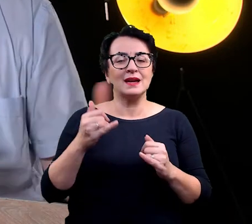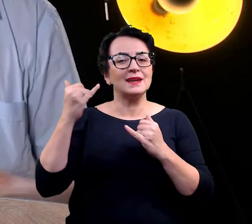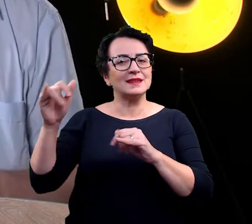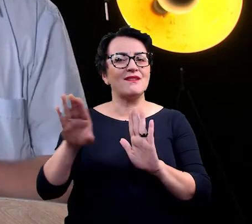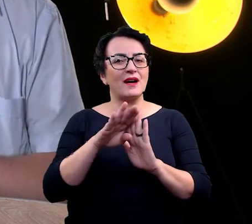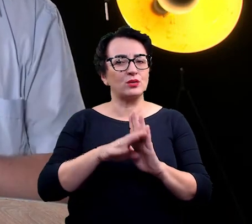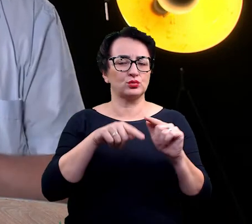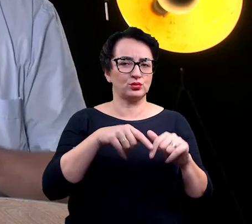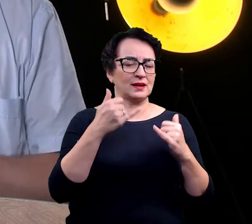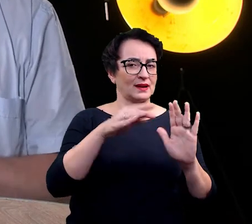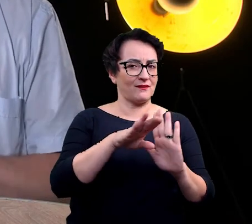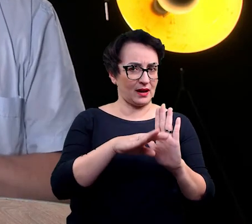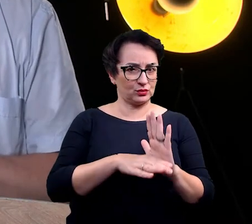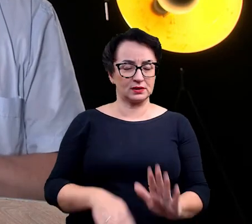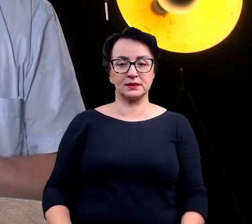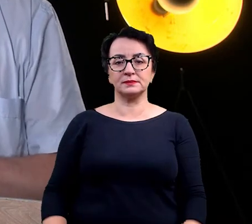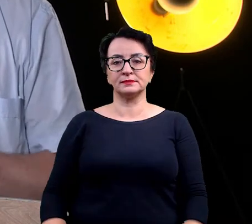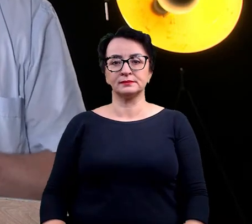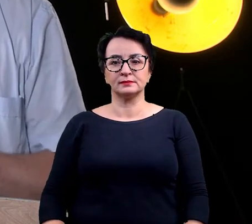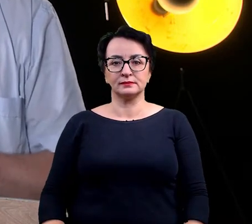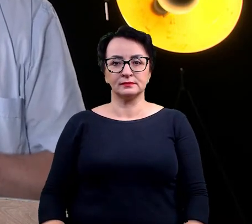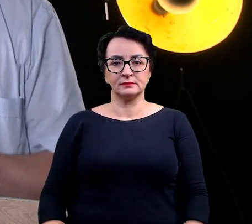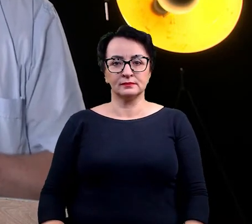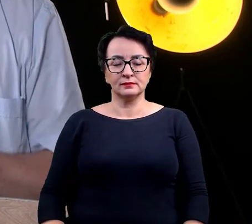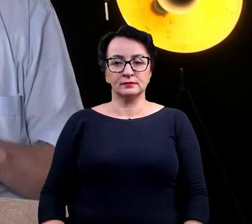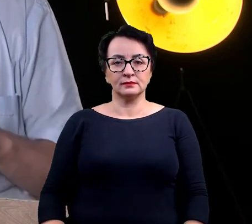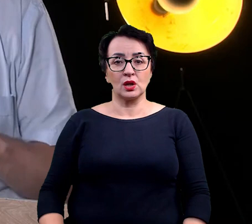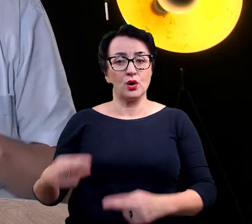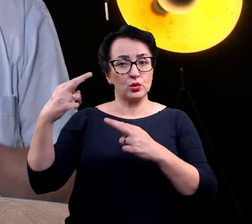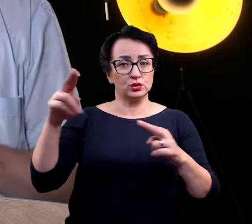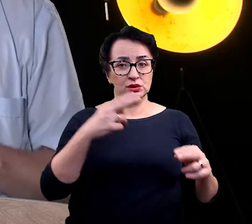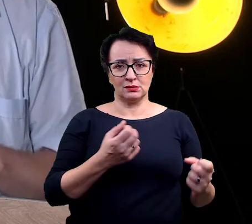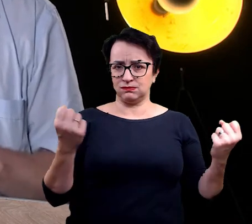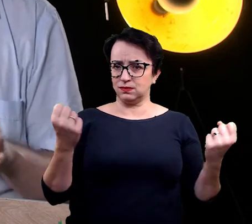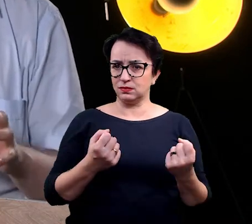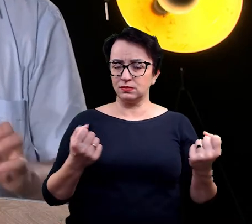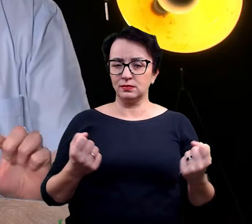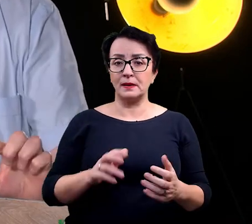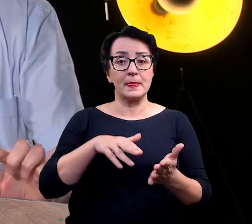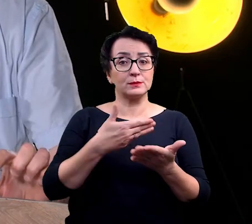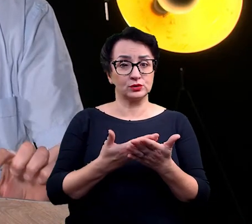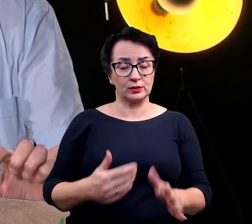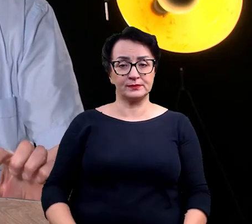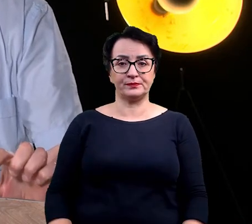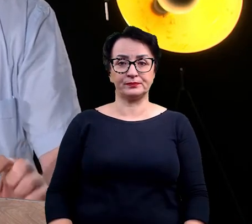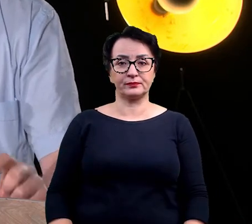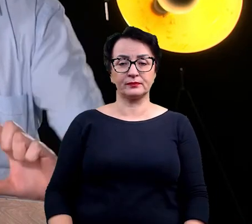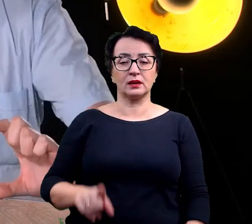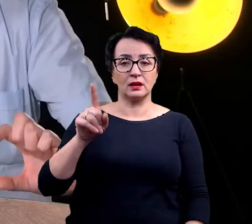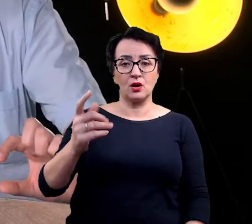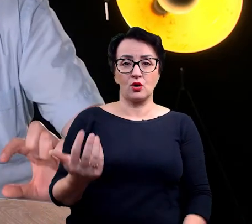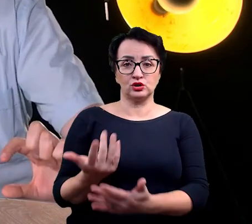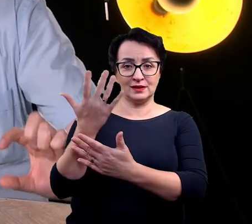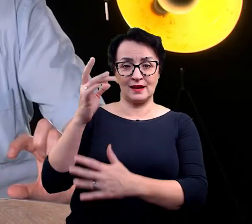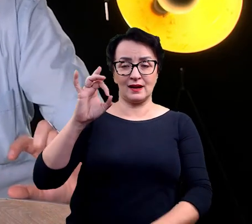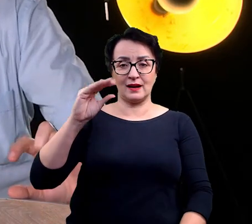niż na terenach geotermalnych. Różnice są duże, na przykład ta geotermalna roślina